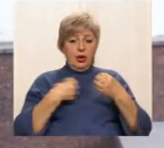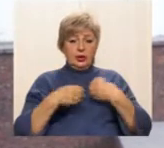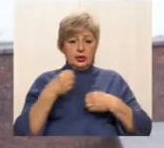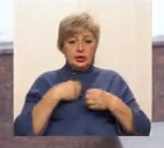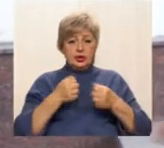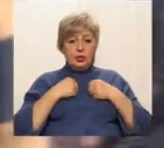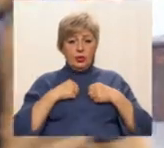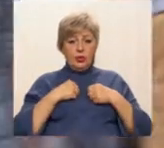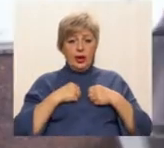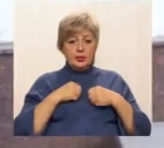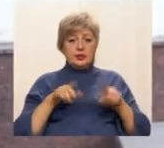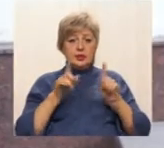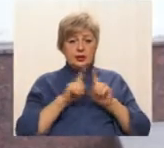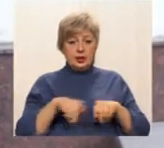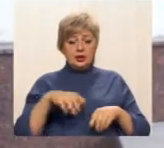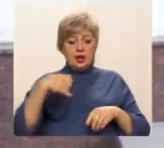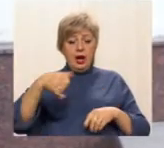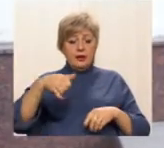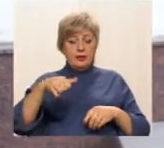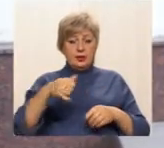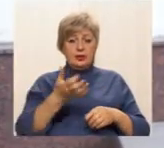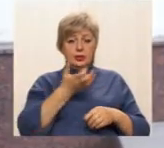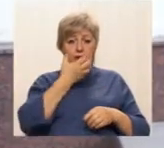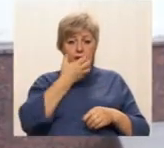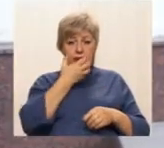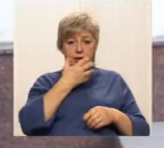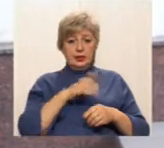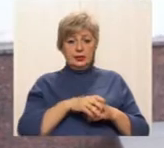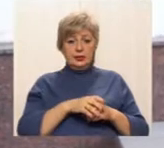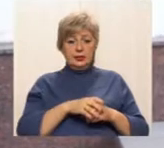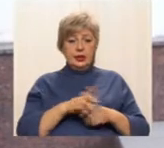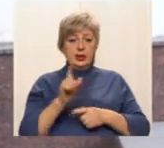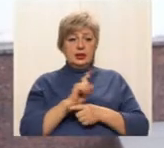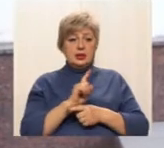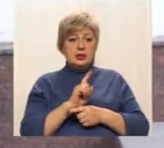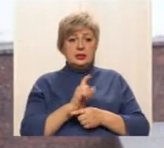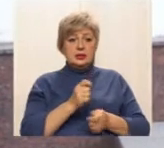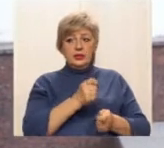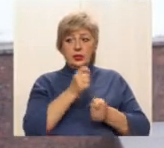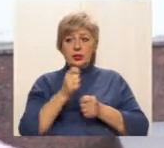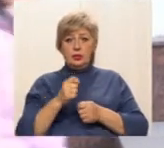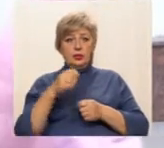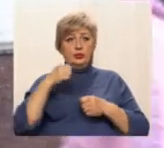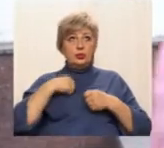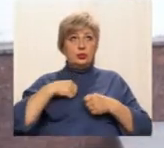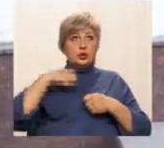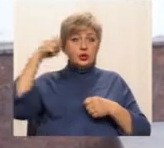купаємося, так же відро гріємо, ідемо свічкою в душеву.